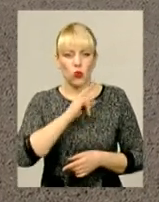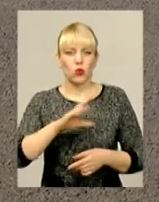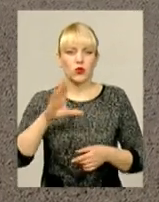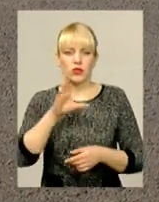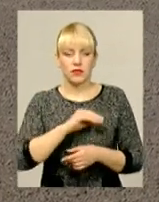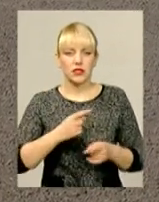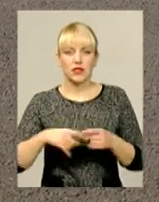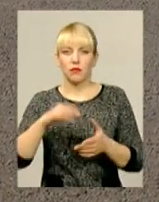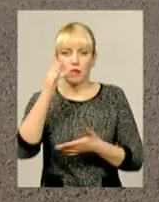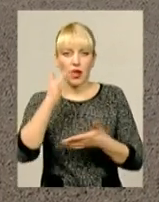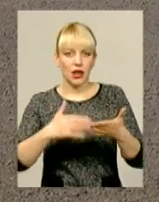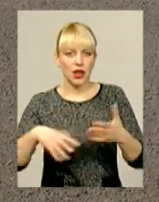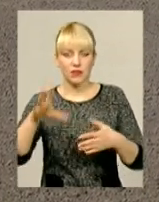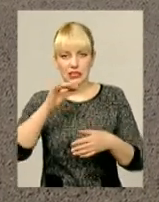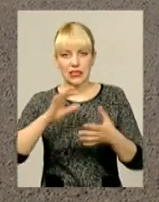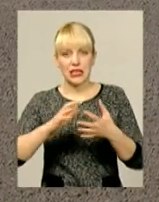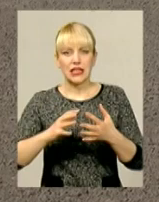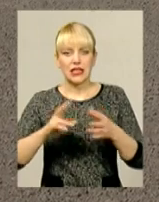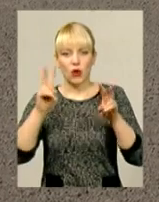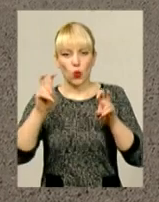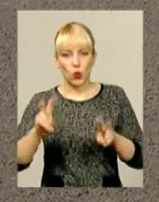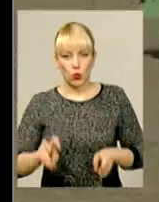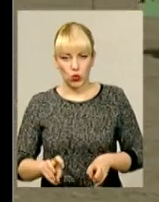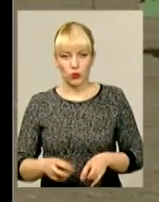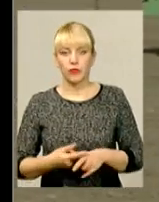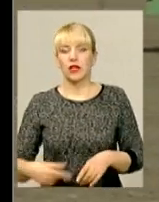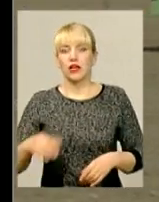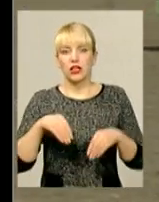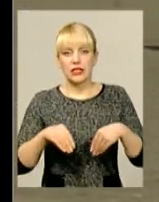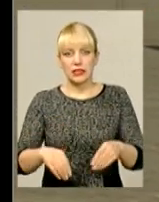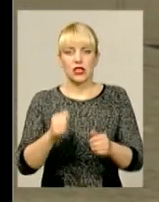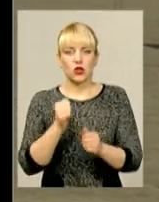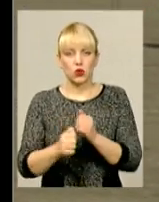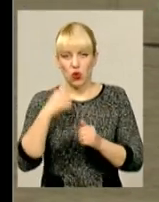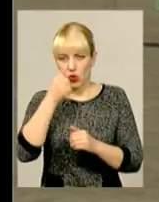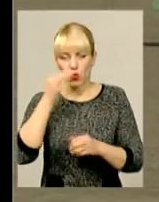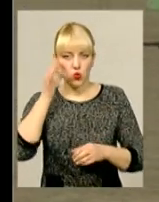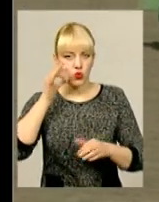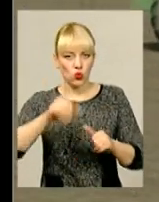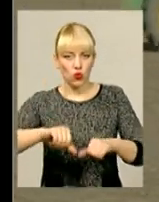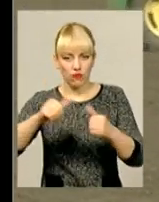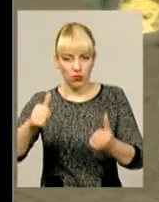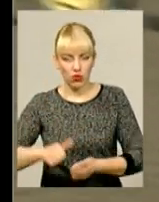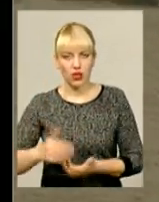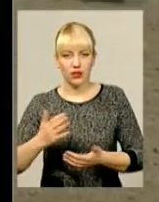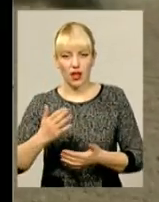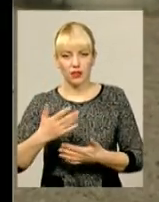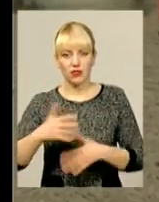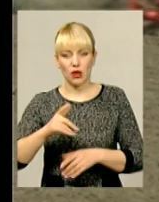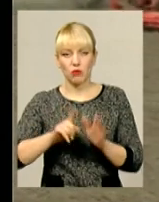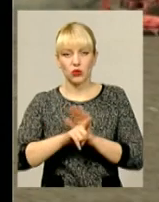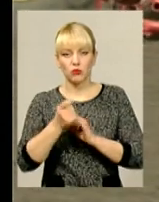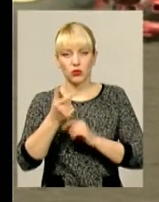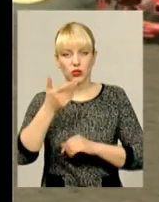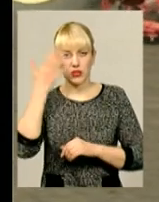перелік сільгоскультур, відомий в наших кліматичних широтах. Всі щороку й цукрові буряки, про які вітчизняні аграрії вже почали забувати.